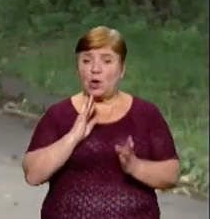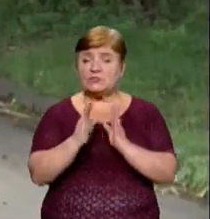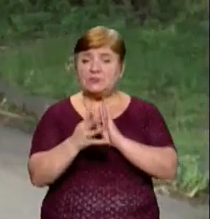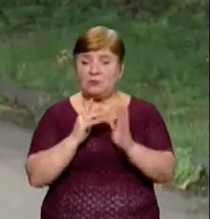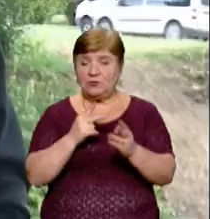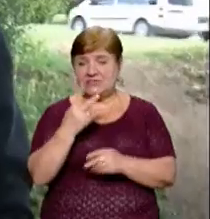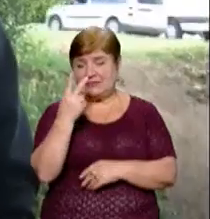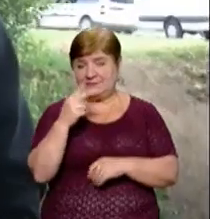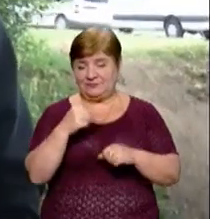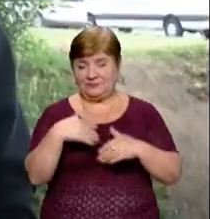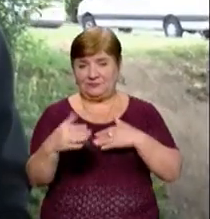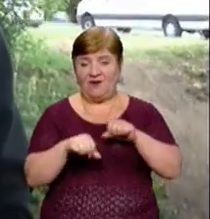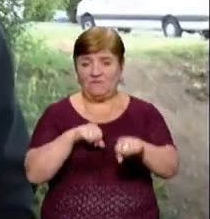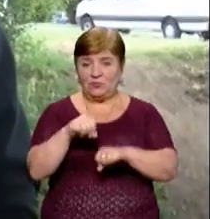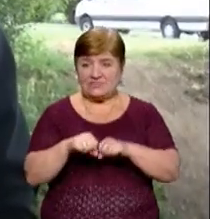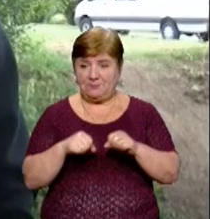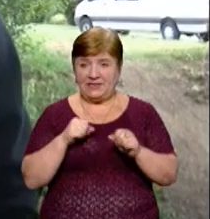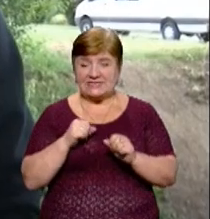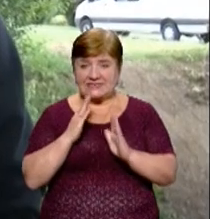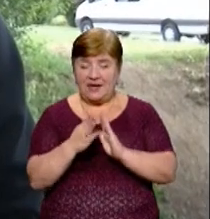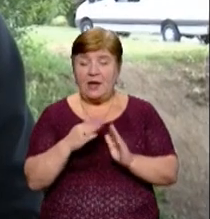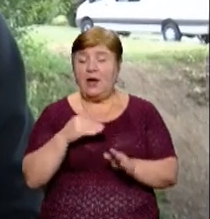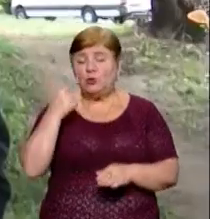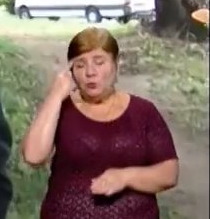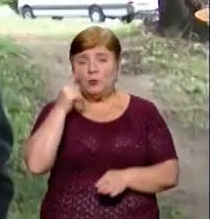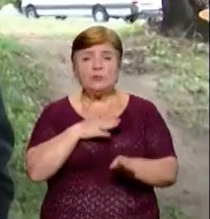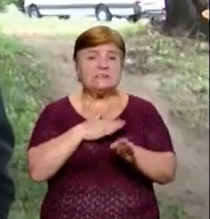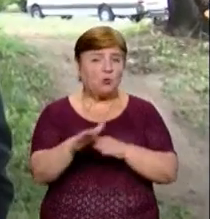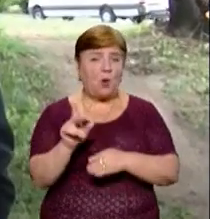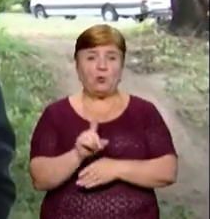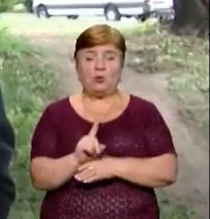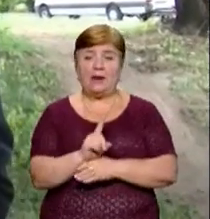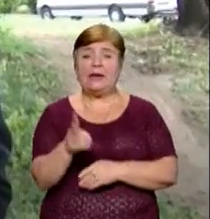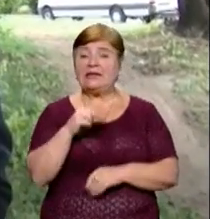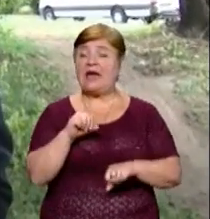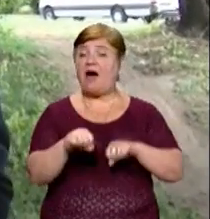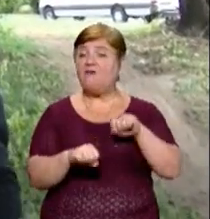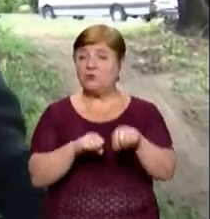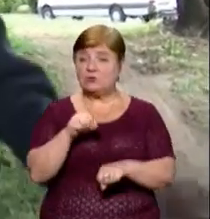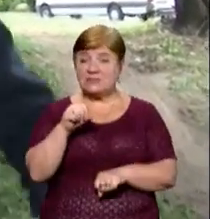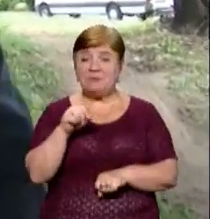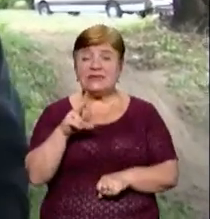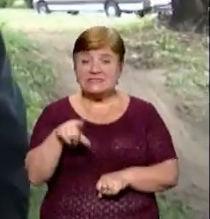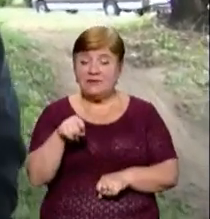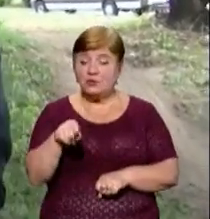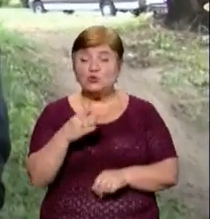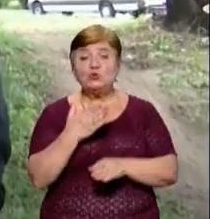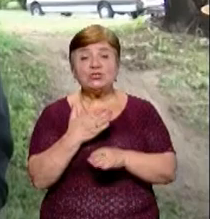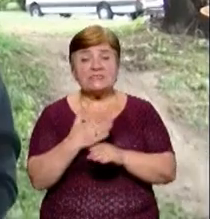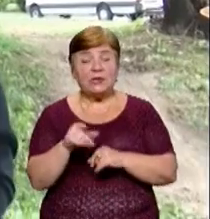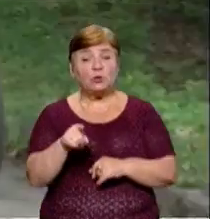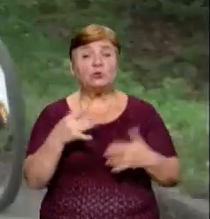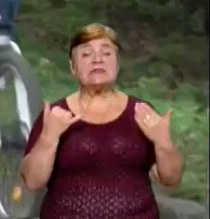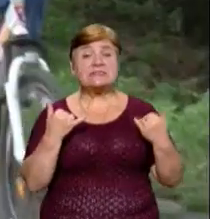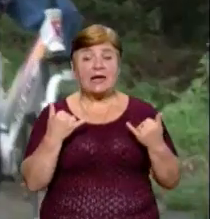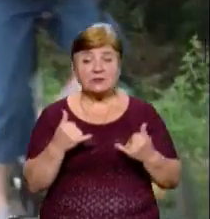велосипедистів. Думаю, цілком нормальна доріжка для велосипедистів. Якщо брати до уваги саме цю частину, то тут